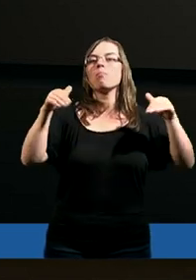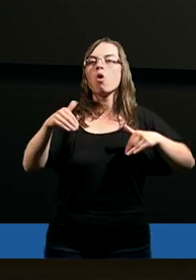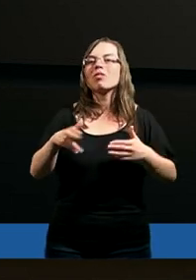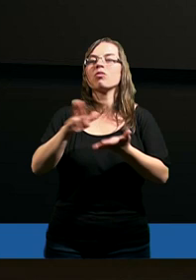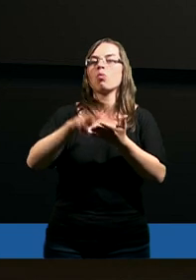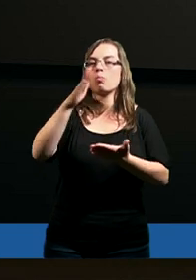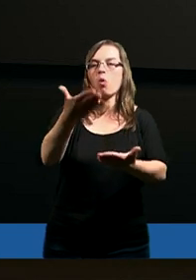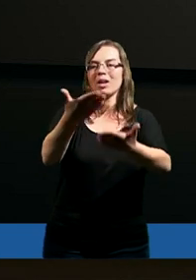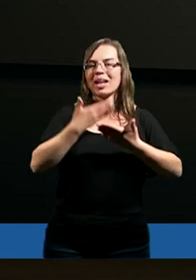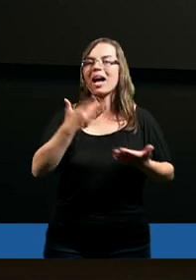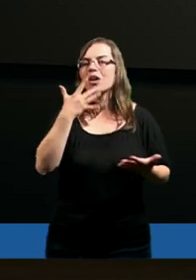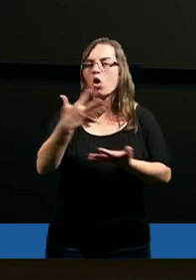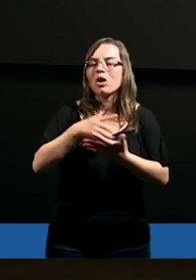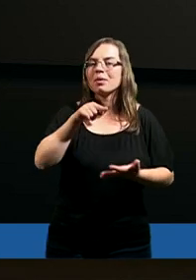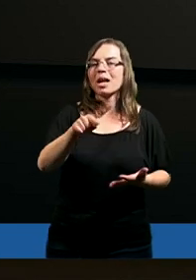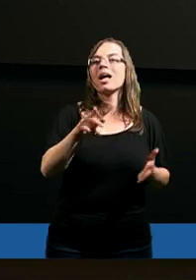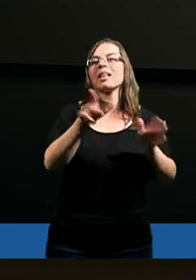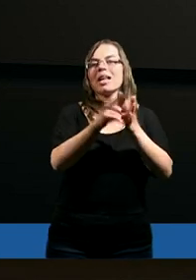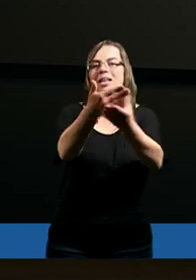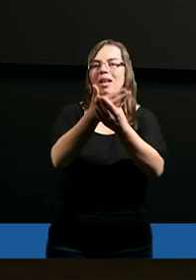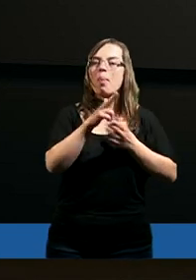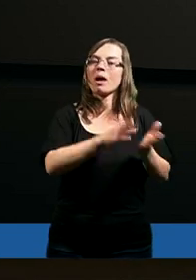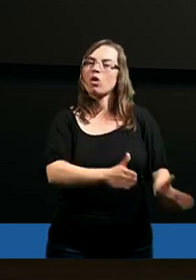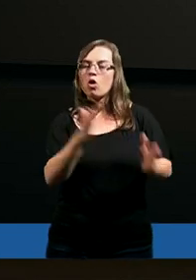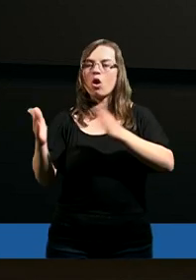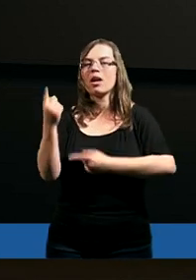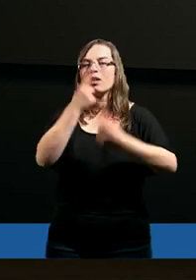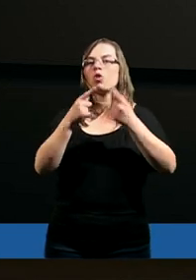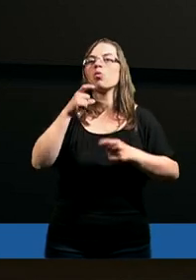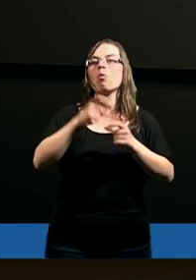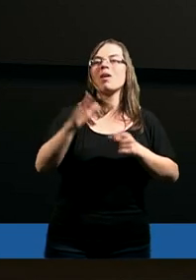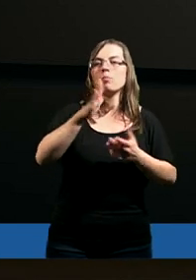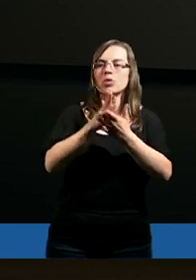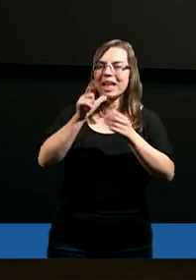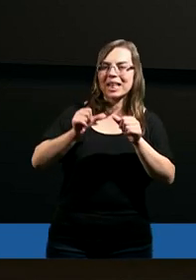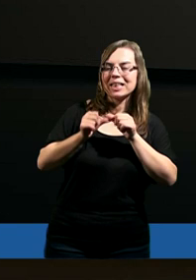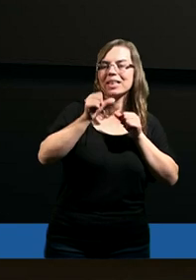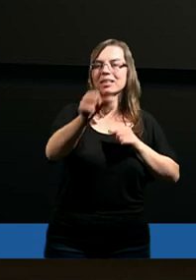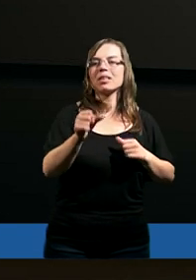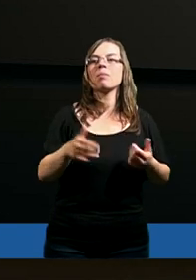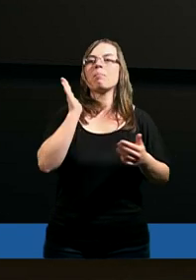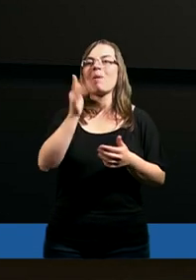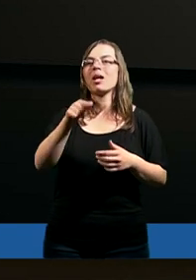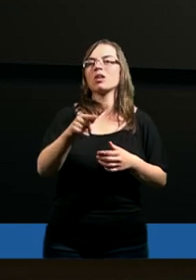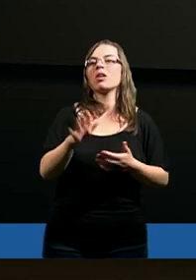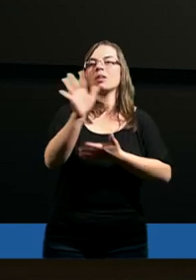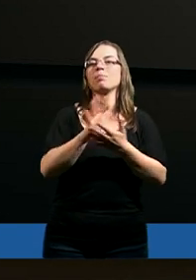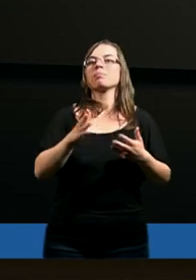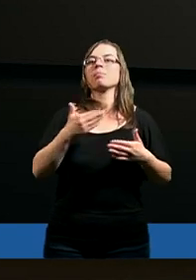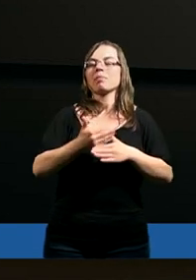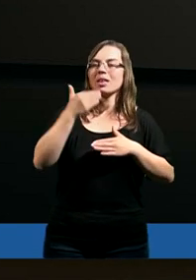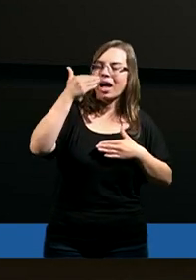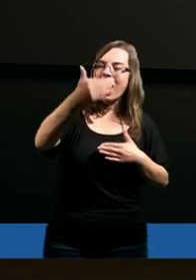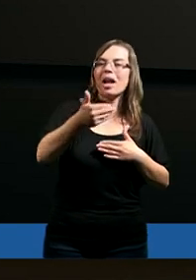nam daje. Korzystajmy z niej. Zapraszam też na kolejne rozważanie Słowa Bożego już za tydzień. Będzie to